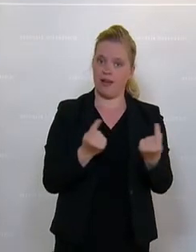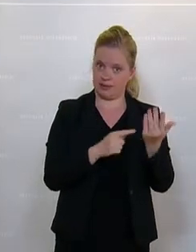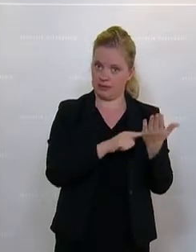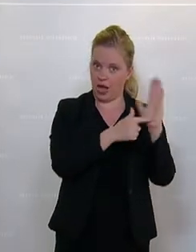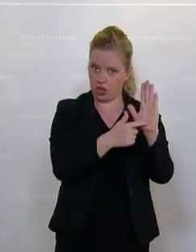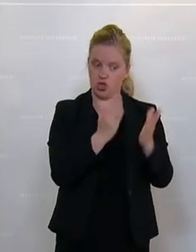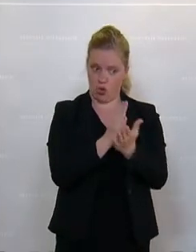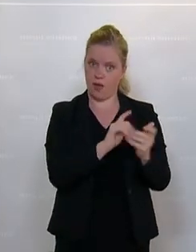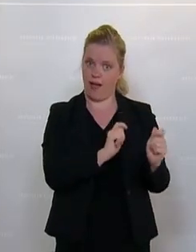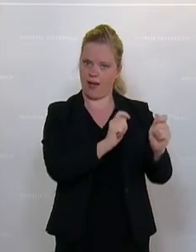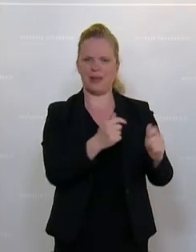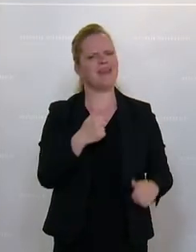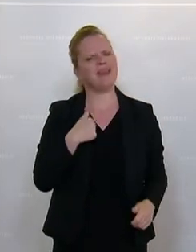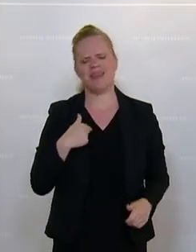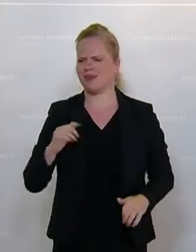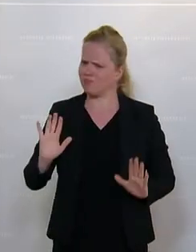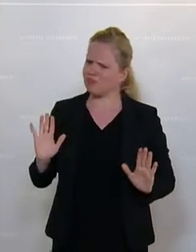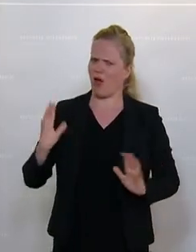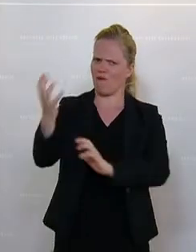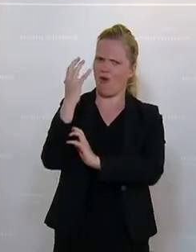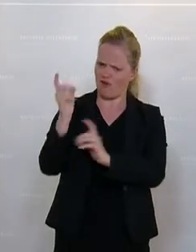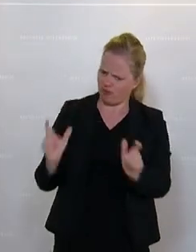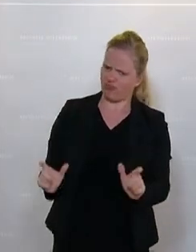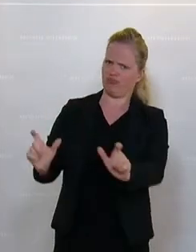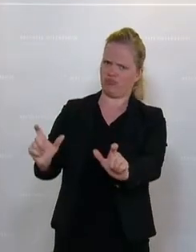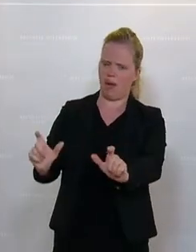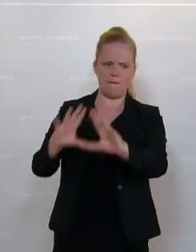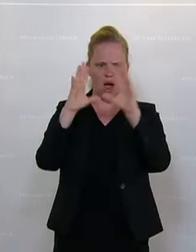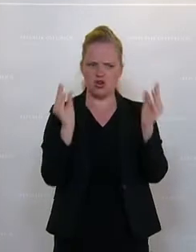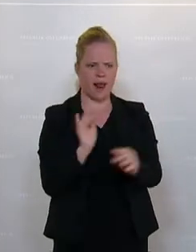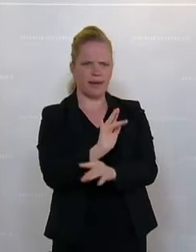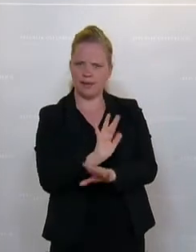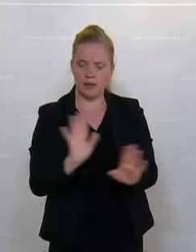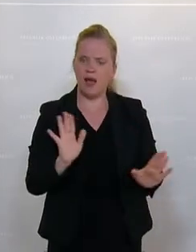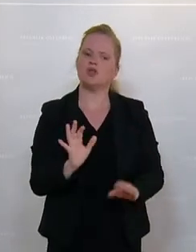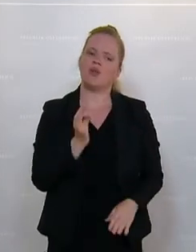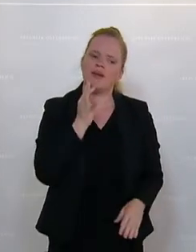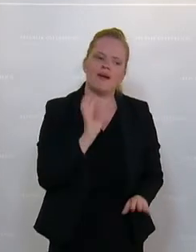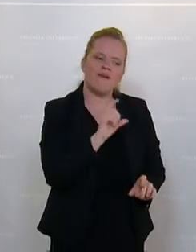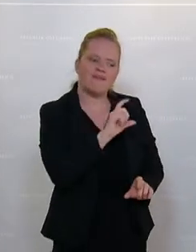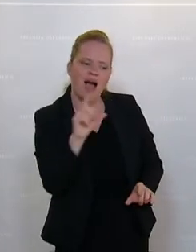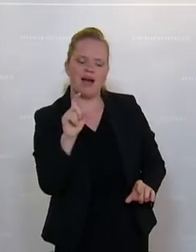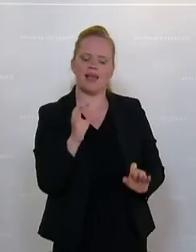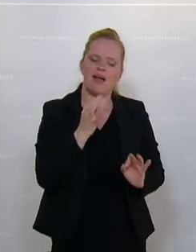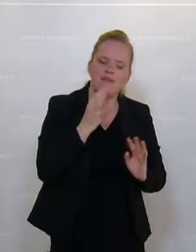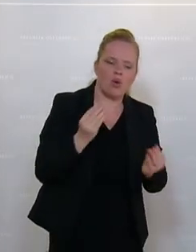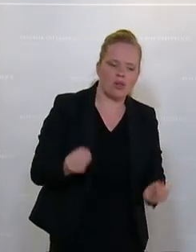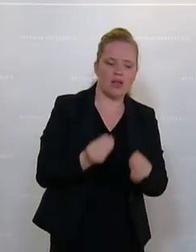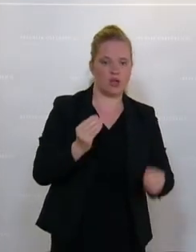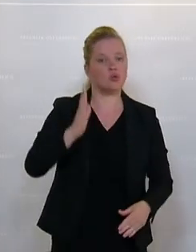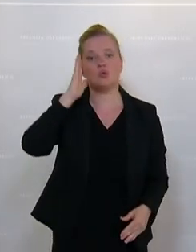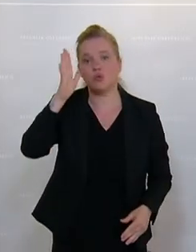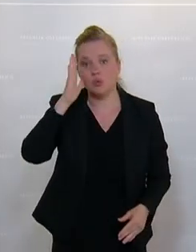diesbezüglich eingebracht. Ich verwehre mich gegen diesen Vorwurf, pauschale Kritik zu ihm, sondern das ist fachlich sehr fundiert. Und das werde ich mir auch in Zukunft nicht